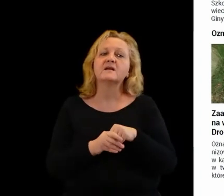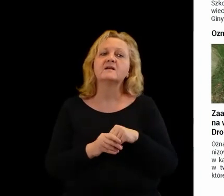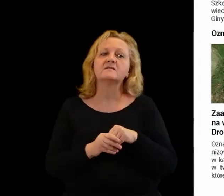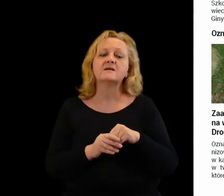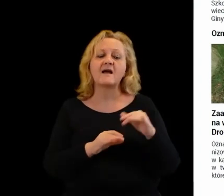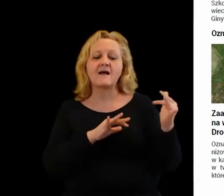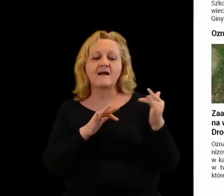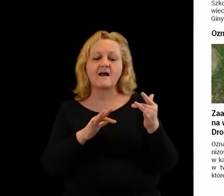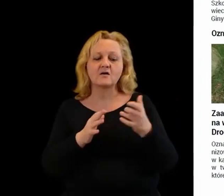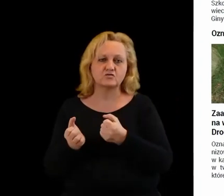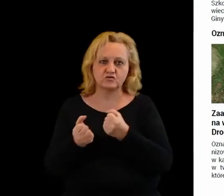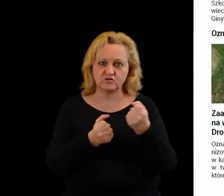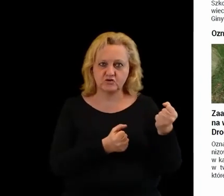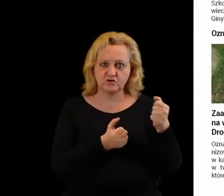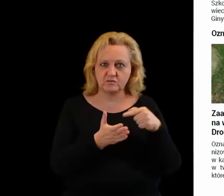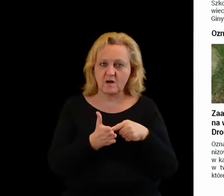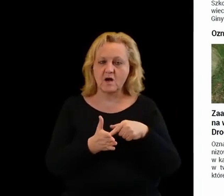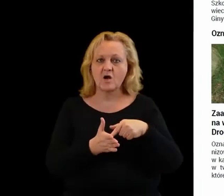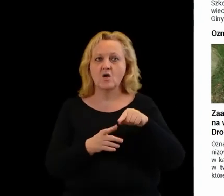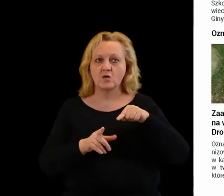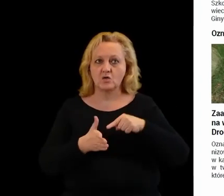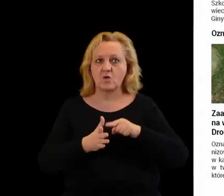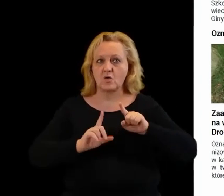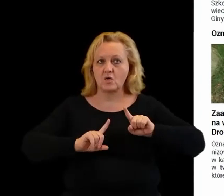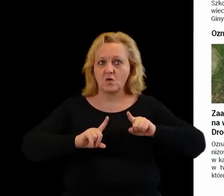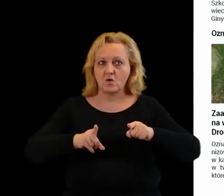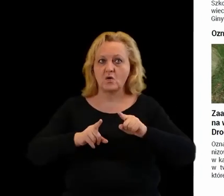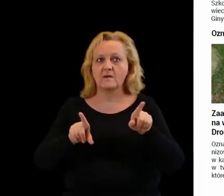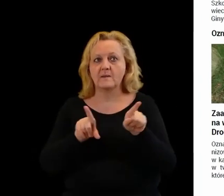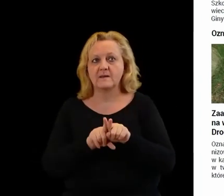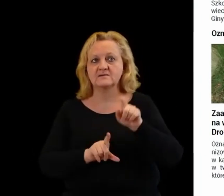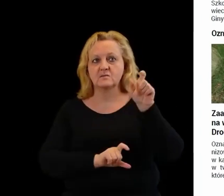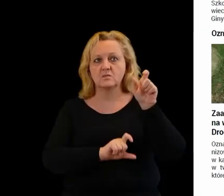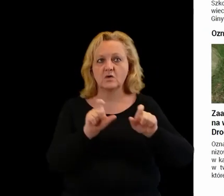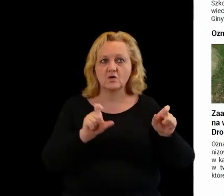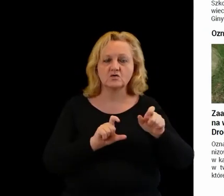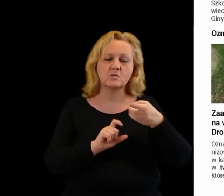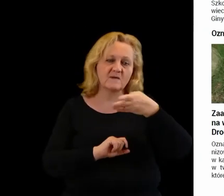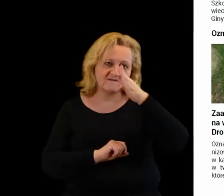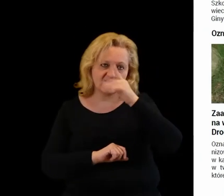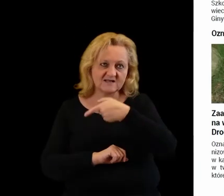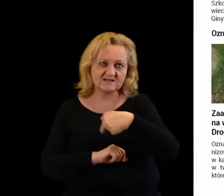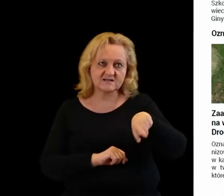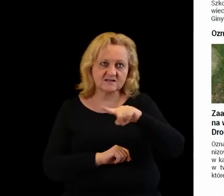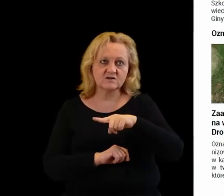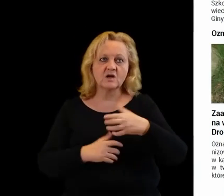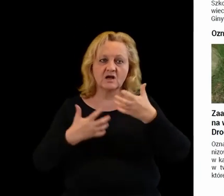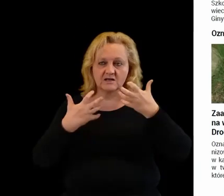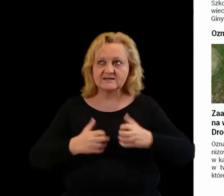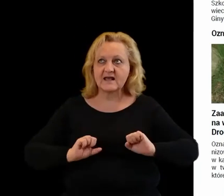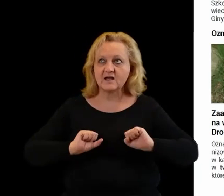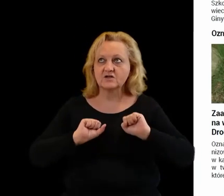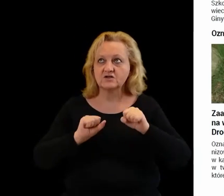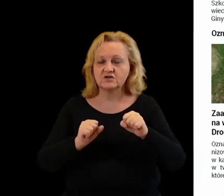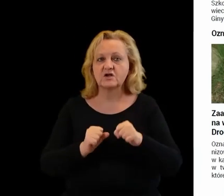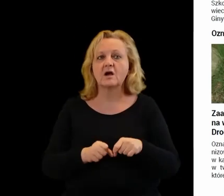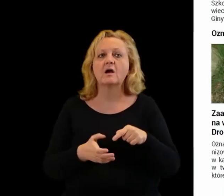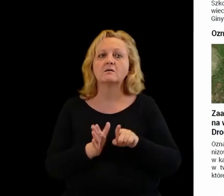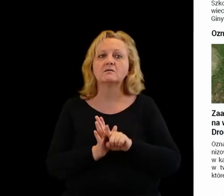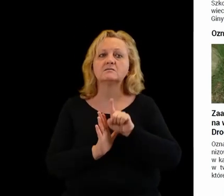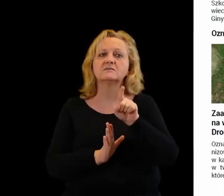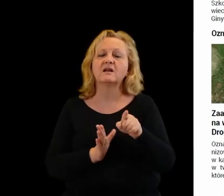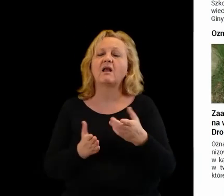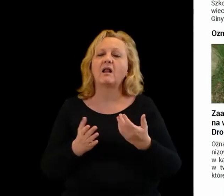relacji z tymi organizacjami czy z tymi osobami fizycznymi, które chciały działać na rzecz